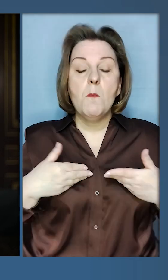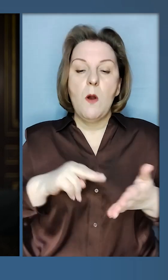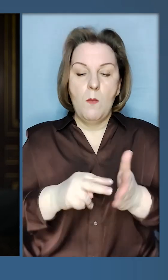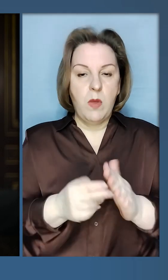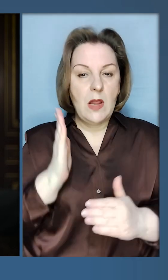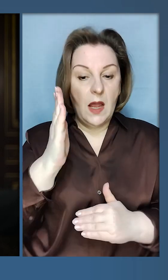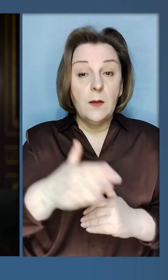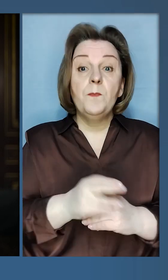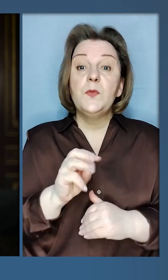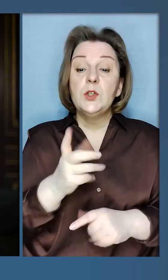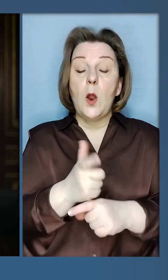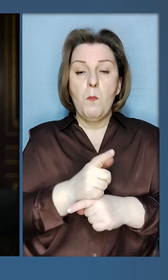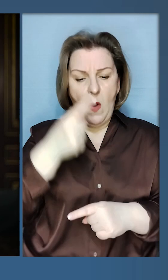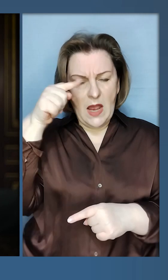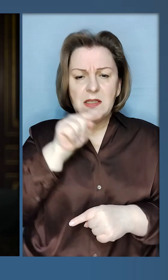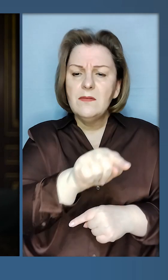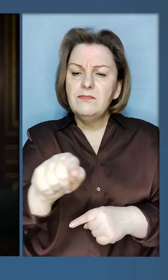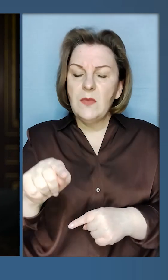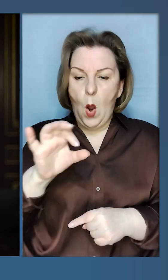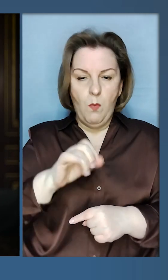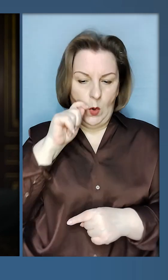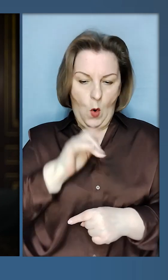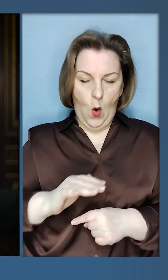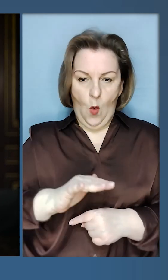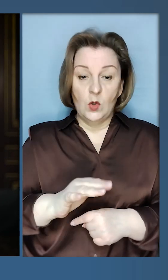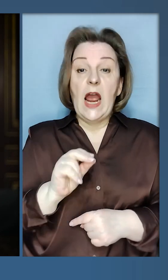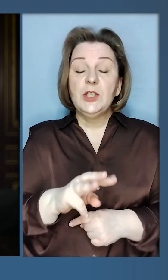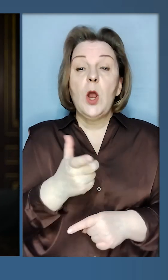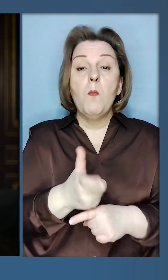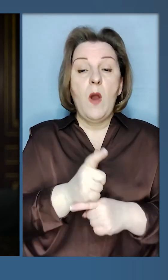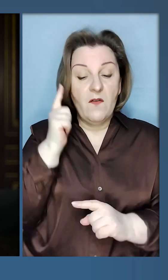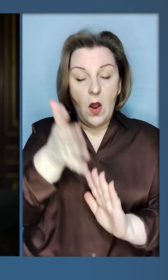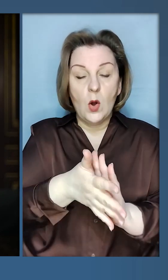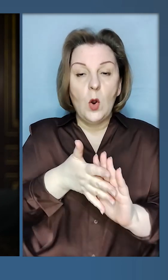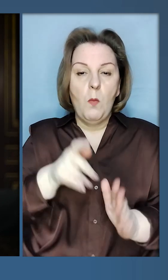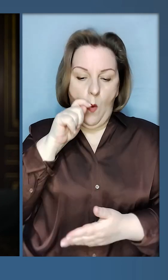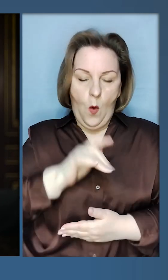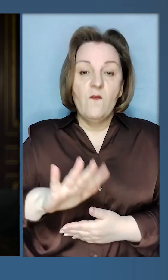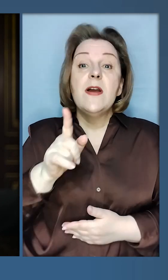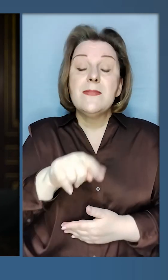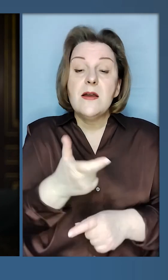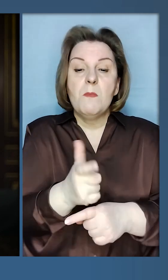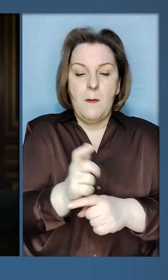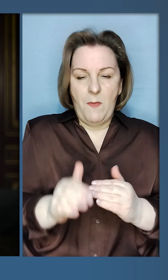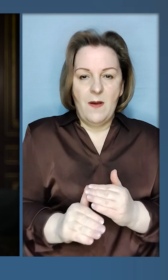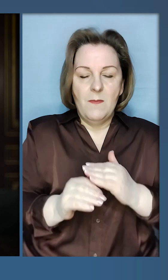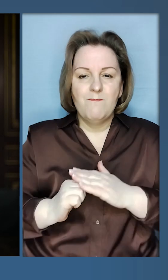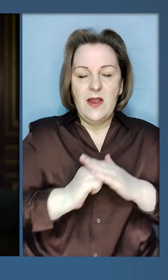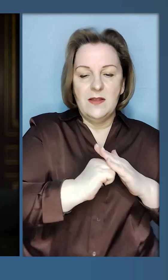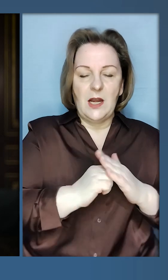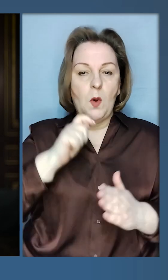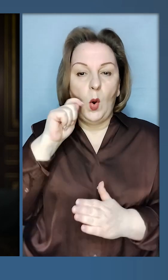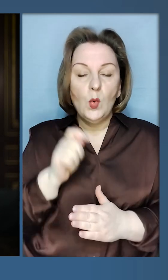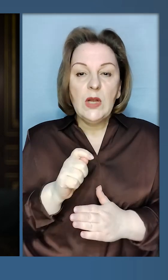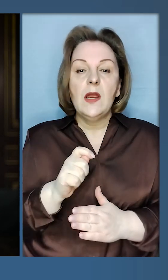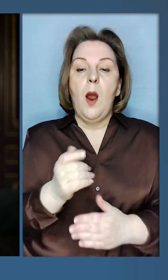ми плануємо. Чим більше знають про Україну, чим більше розуміють Україну, тим більше підтримують